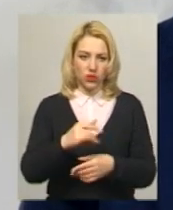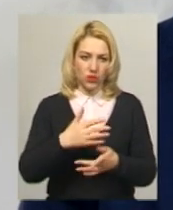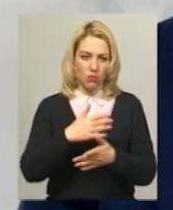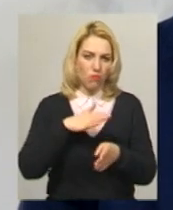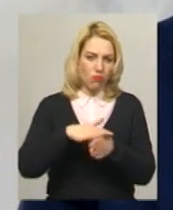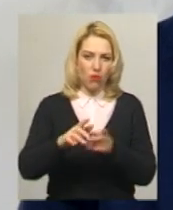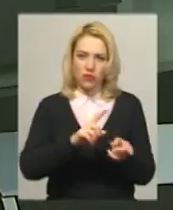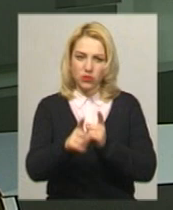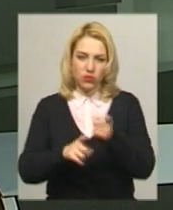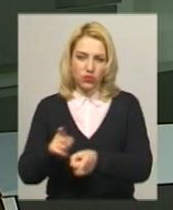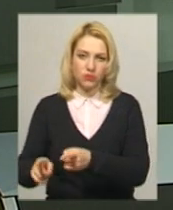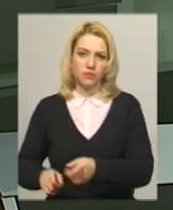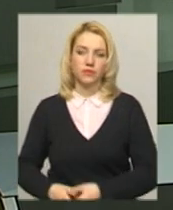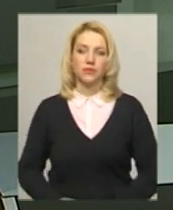покриття.